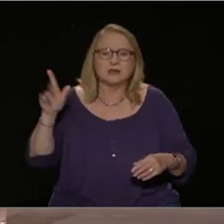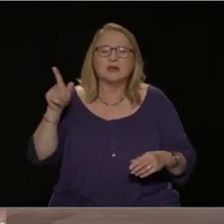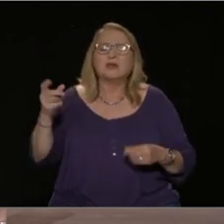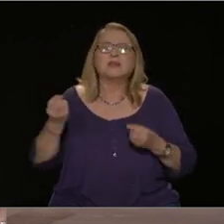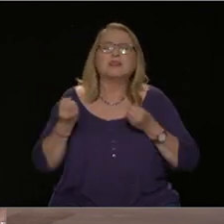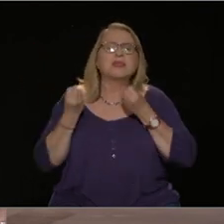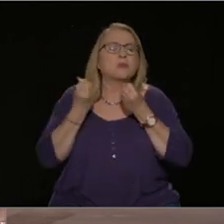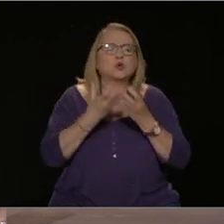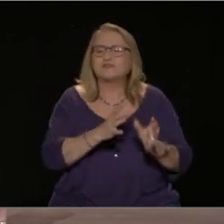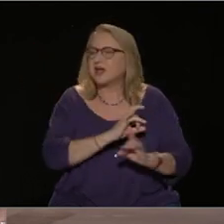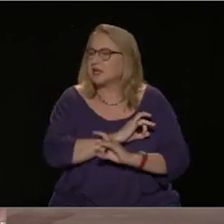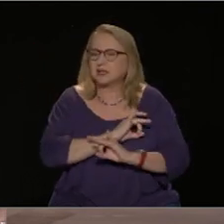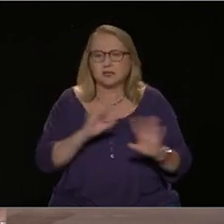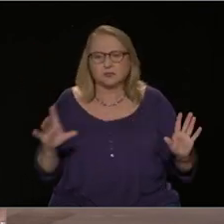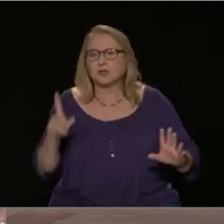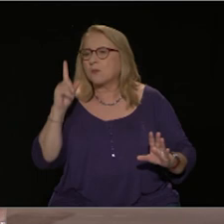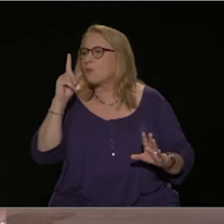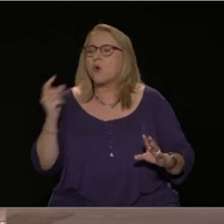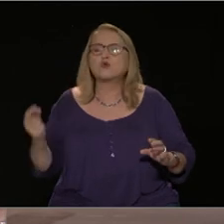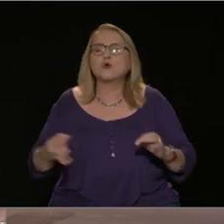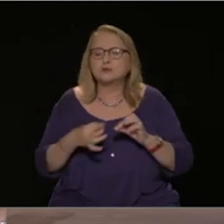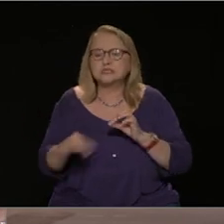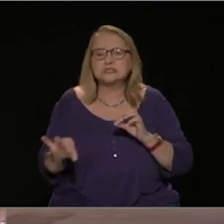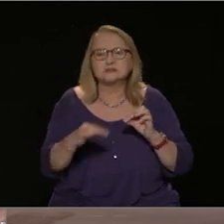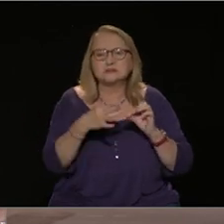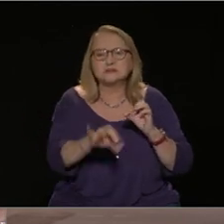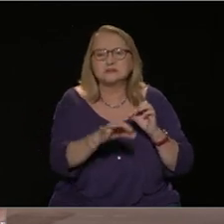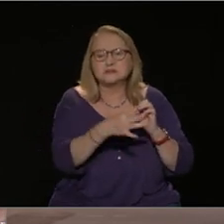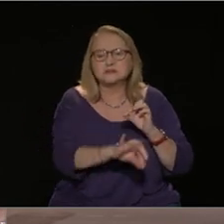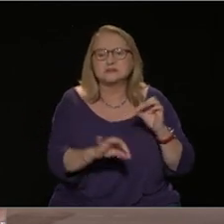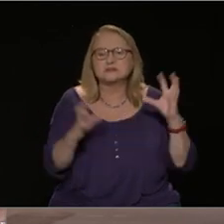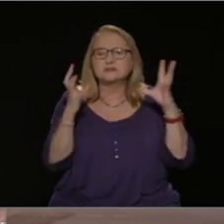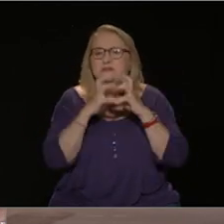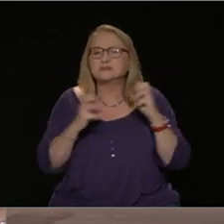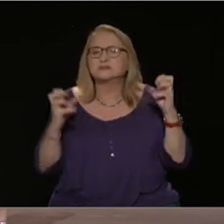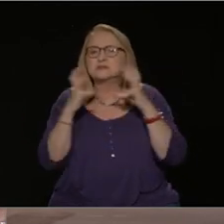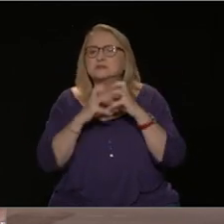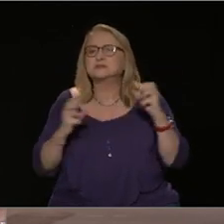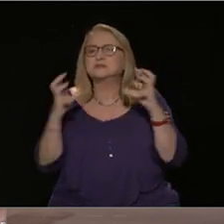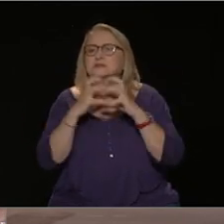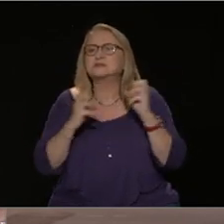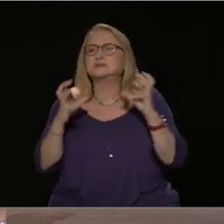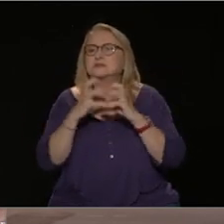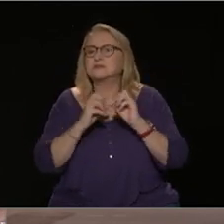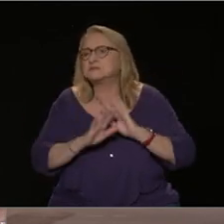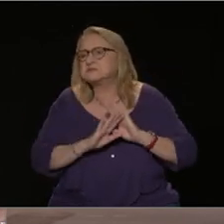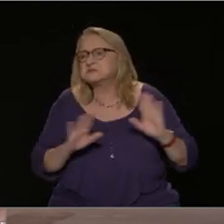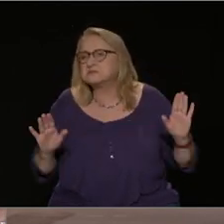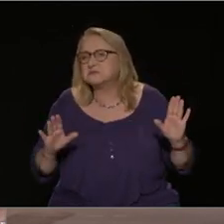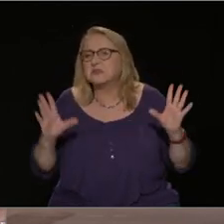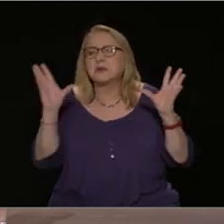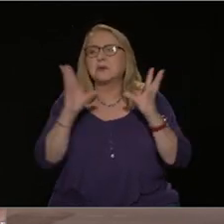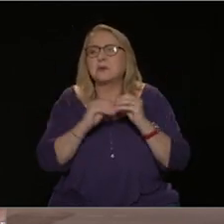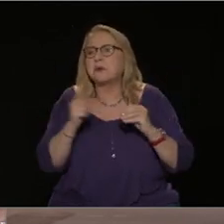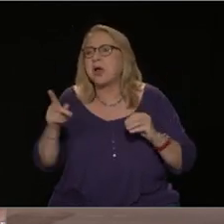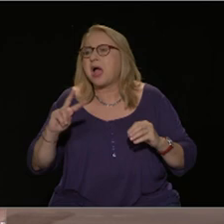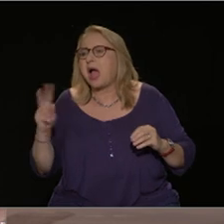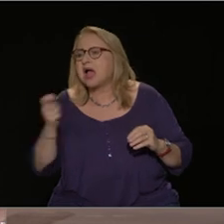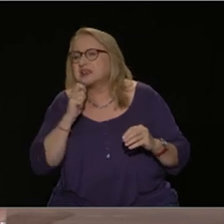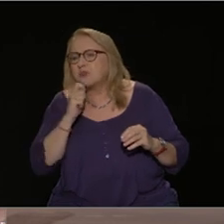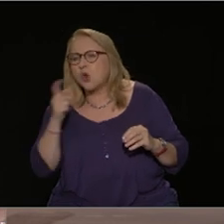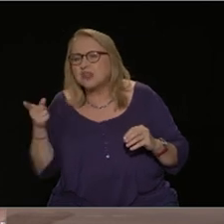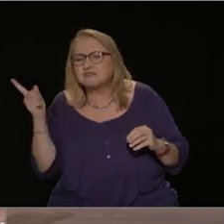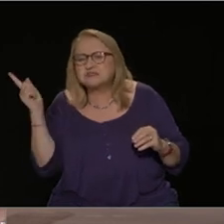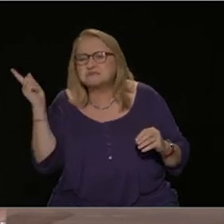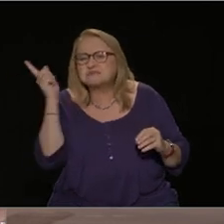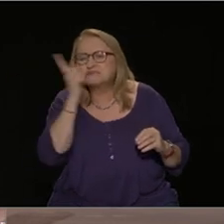Να τσακώνονται μεταξύ τους για τα κουρέλια μίας ψεύτικης αντιπολίτευσης η οποία θα είναι ανίκανη να σταματήσει την πολιτική του